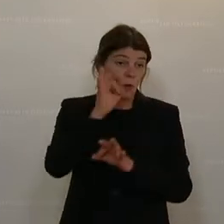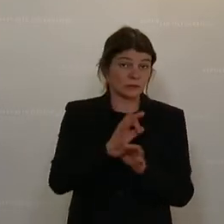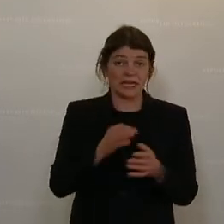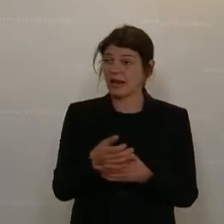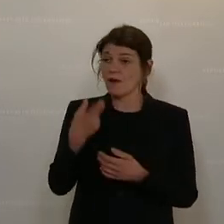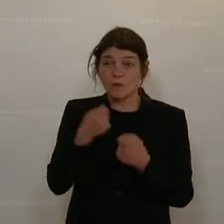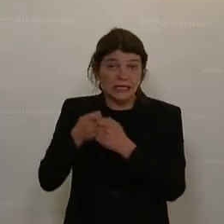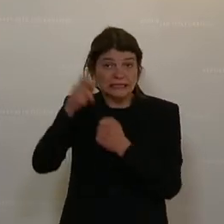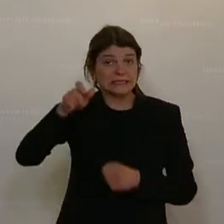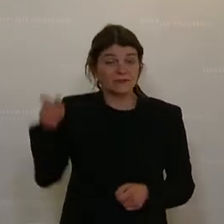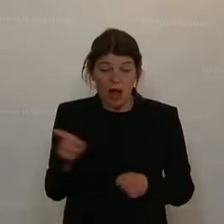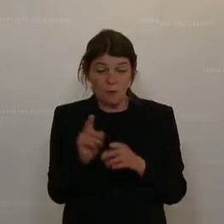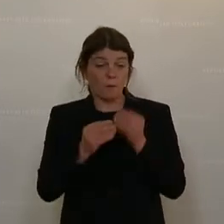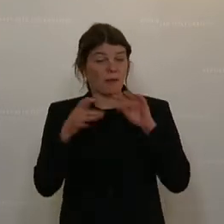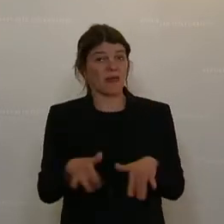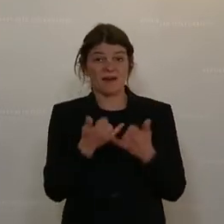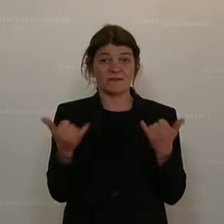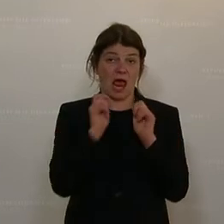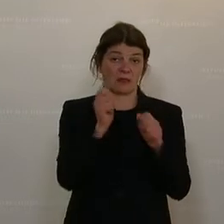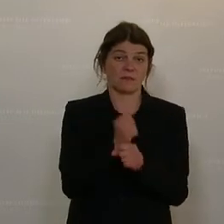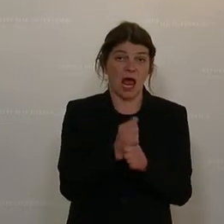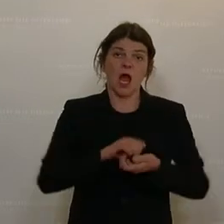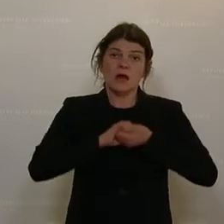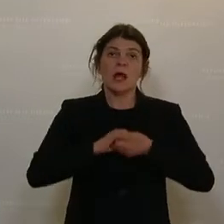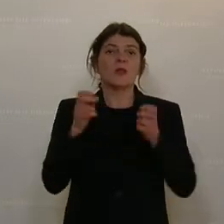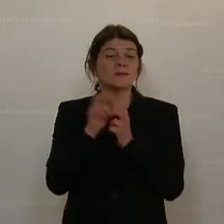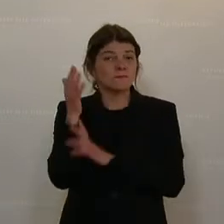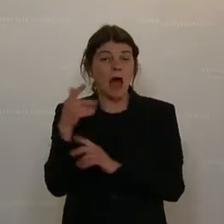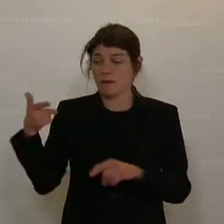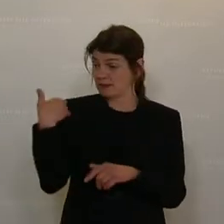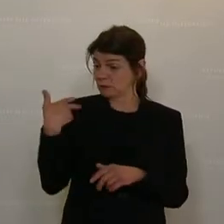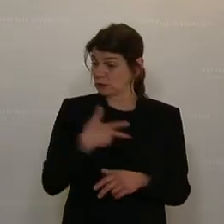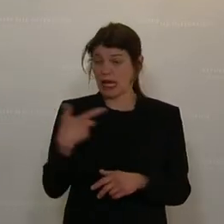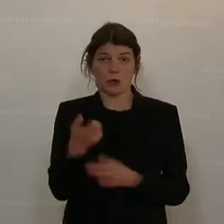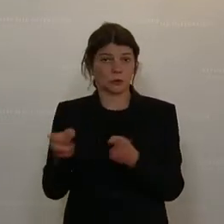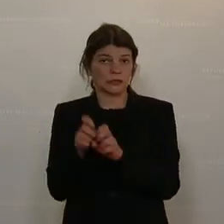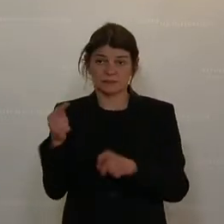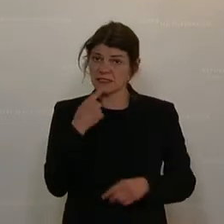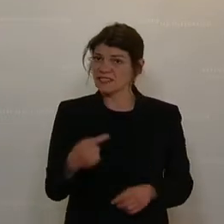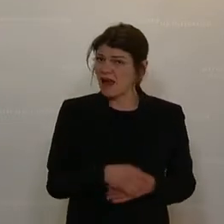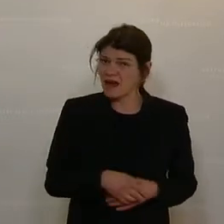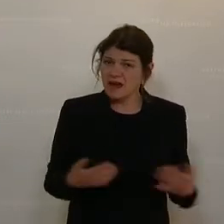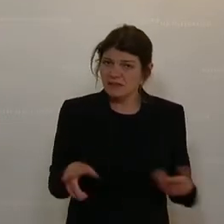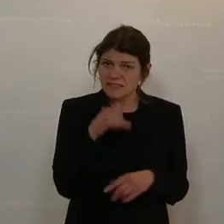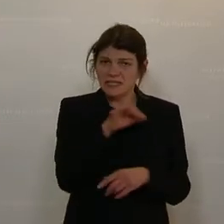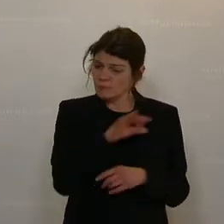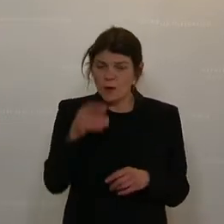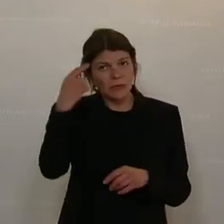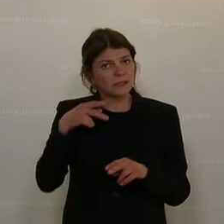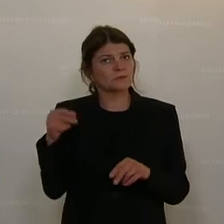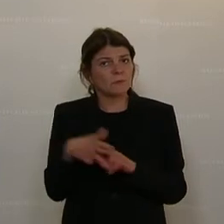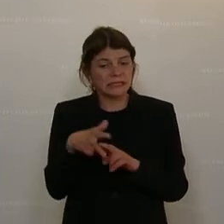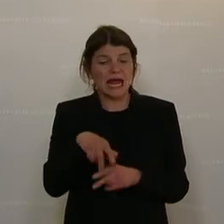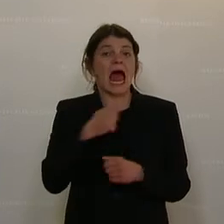Schwierigkeiten beim Beantragen haben. Die Kollegin Nussbaum hat im letzten Sozialausschuss völlig richtig gesagt, dass es ja nicht nur um Menschen mit